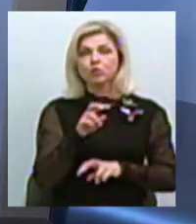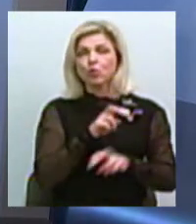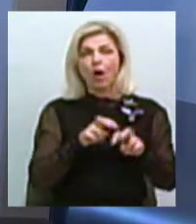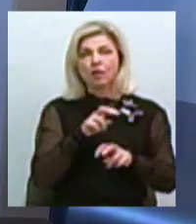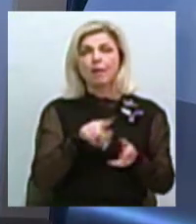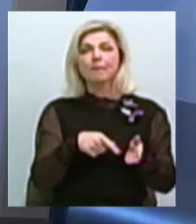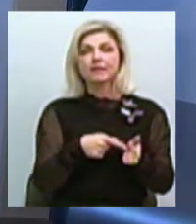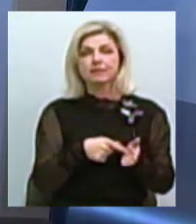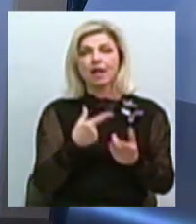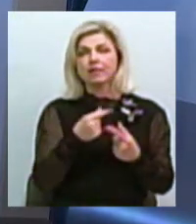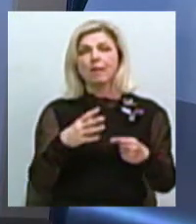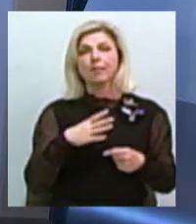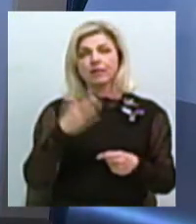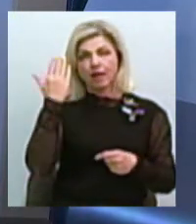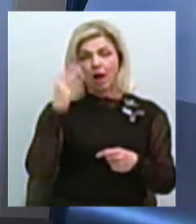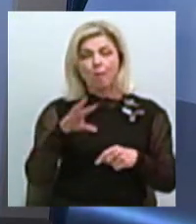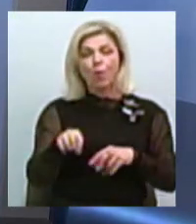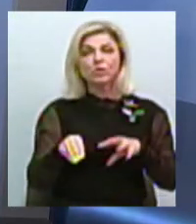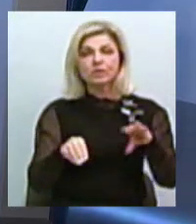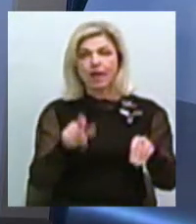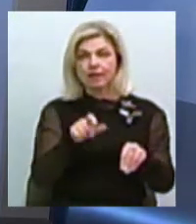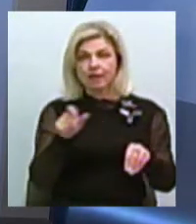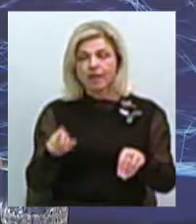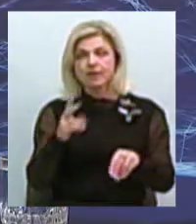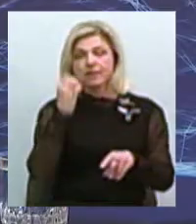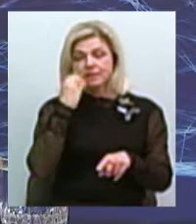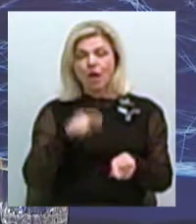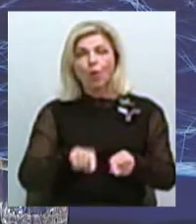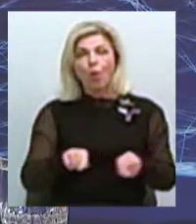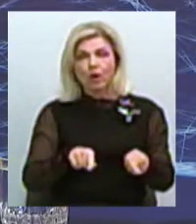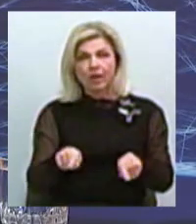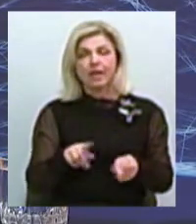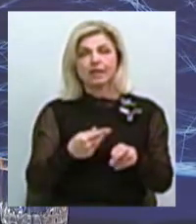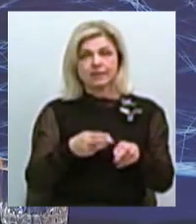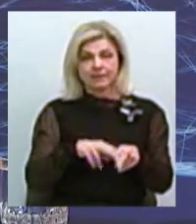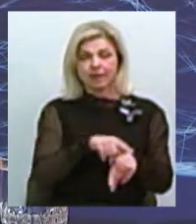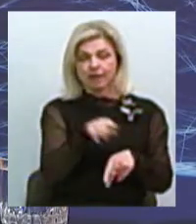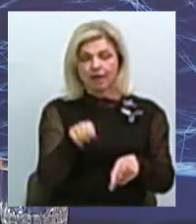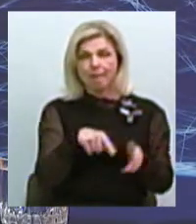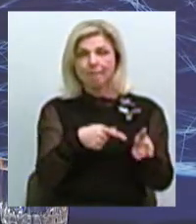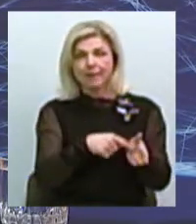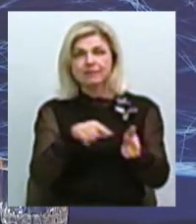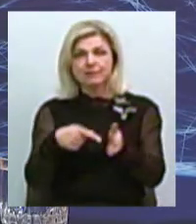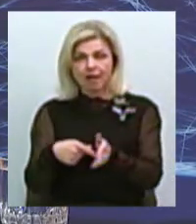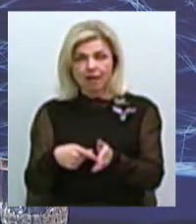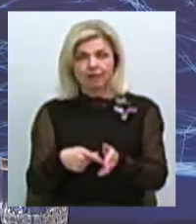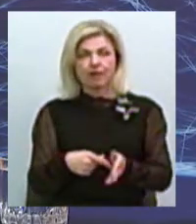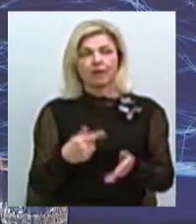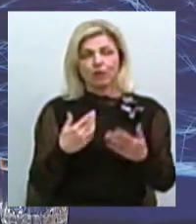раніше були поселені і на старому корені, тому що ці міста, вони, так би мовити, вже